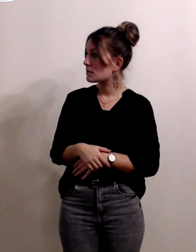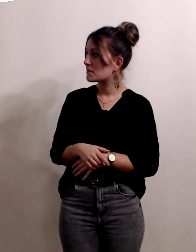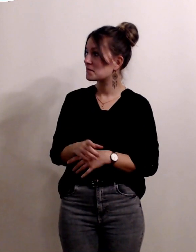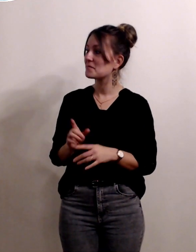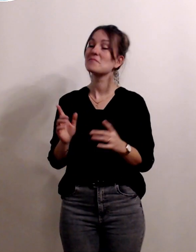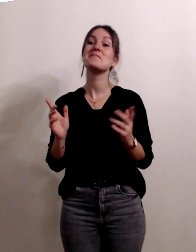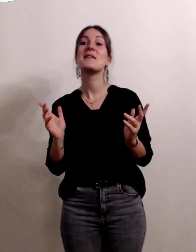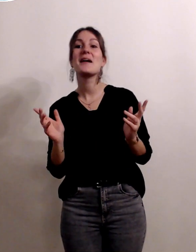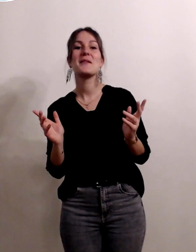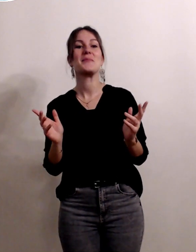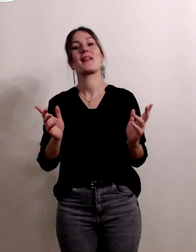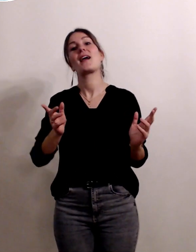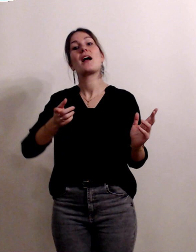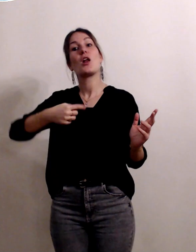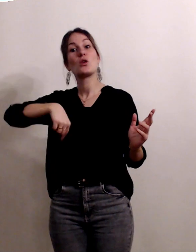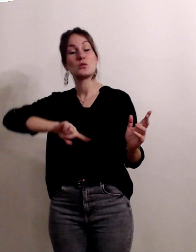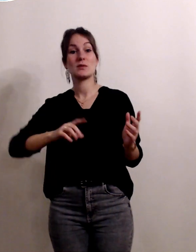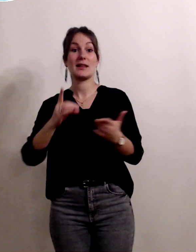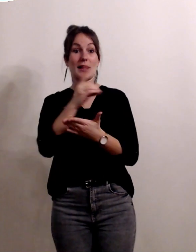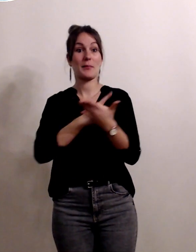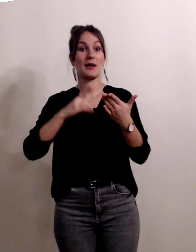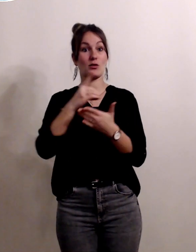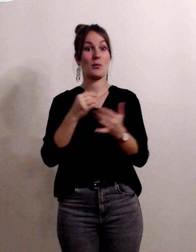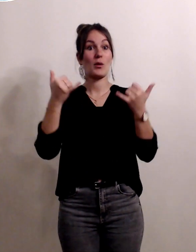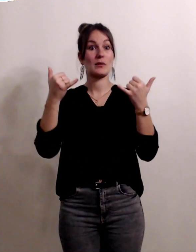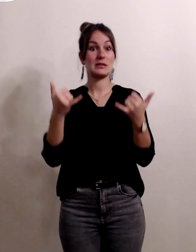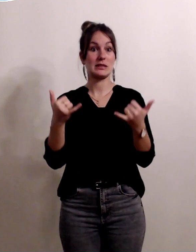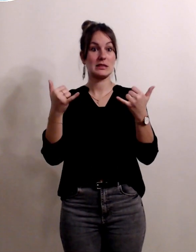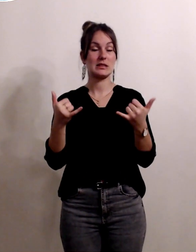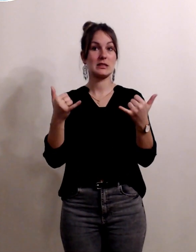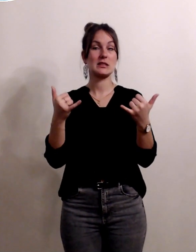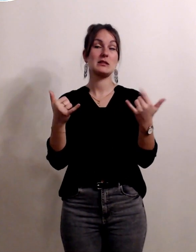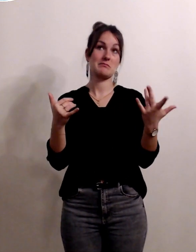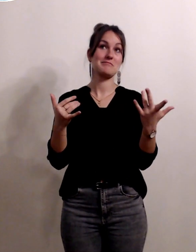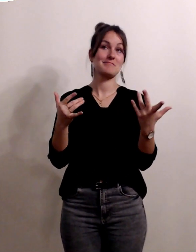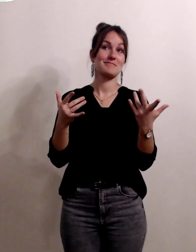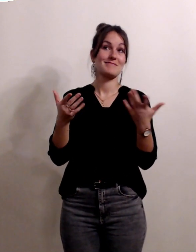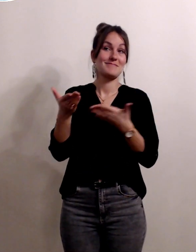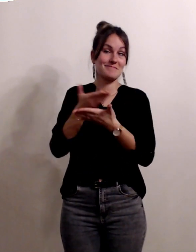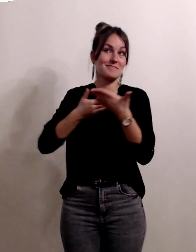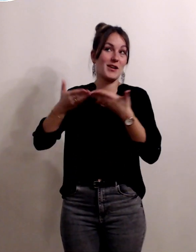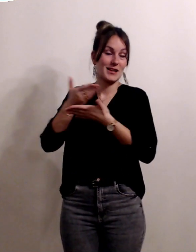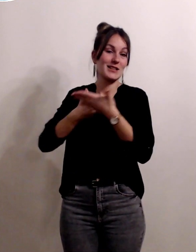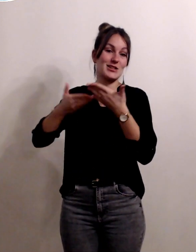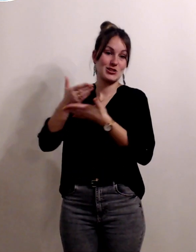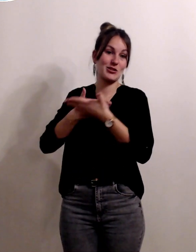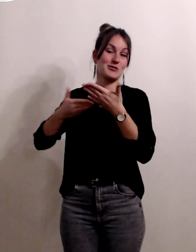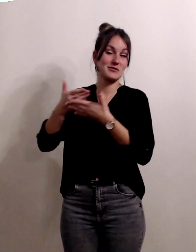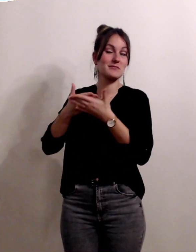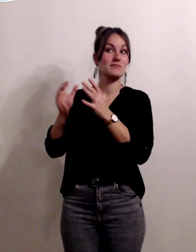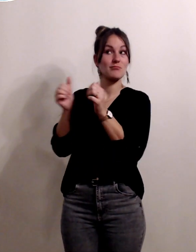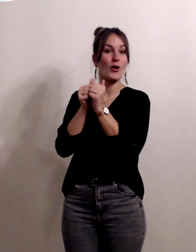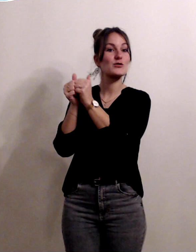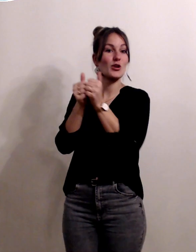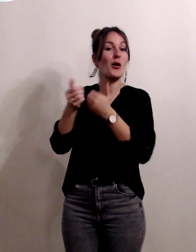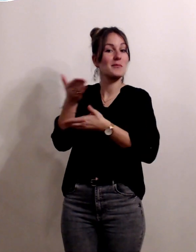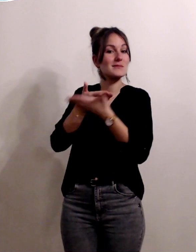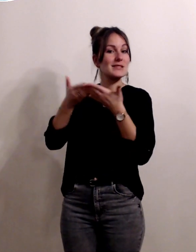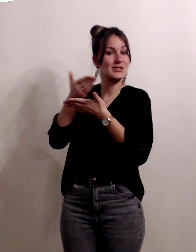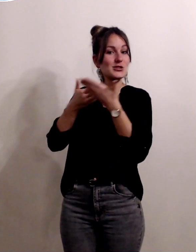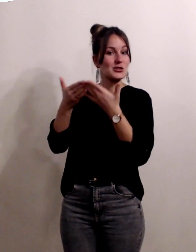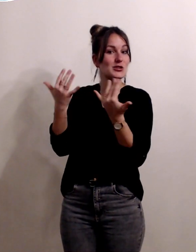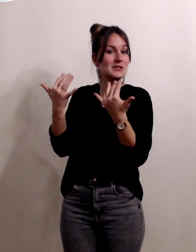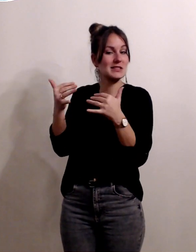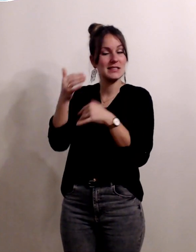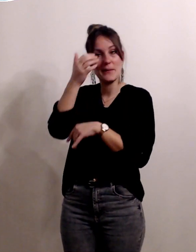Alors en ce qui nous concerne dans le département c'est une discussion qu'on a beaucoup partagé tous ensemble donc